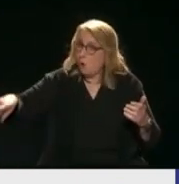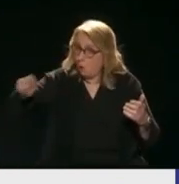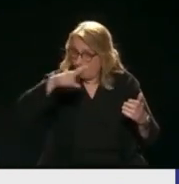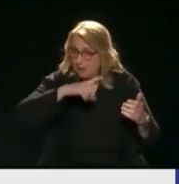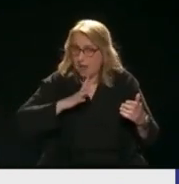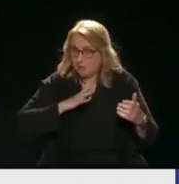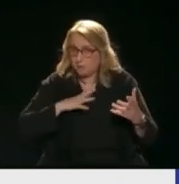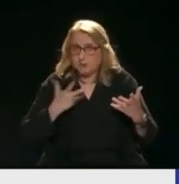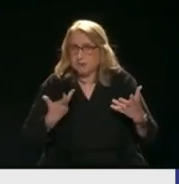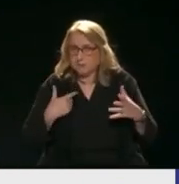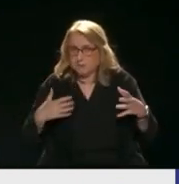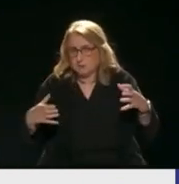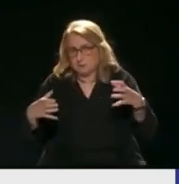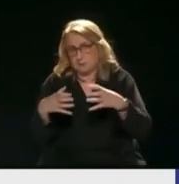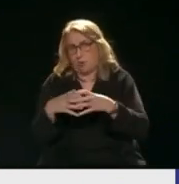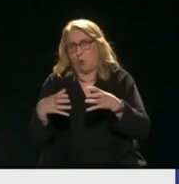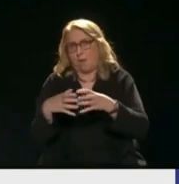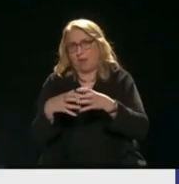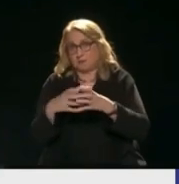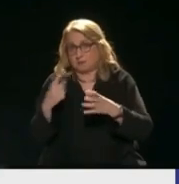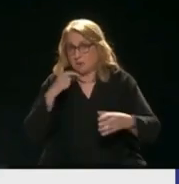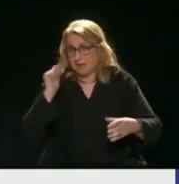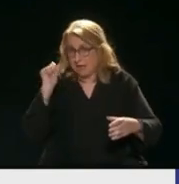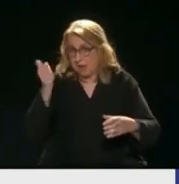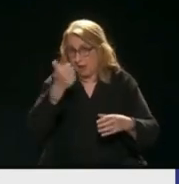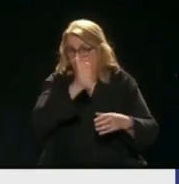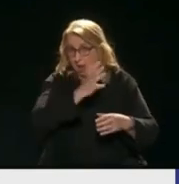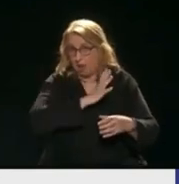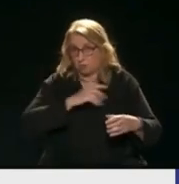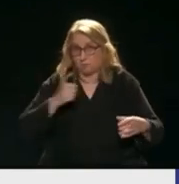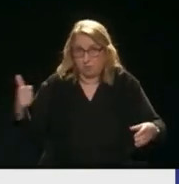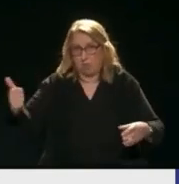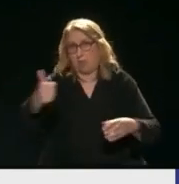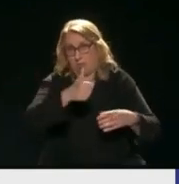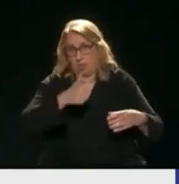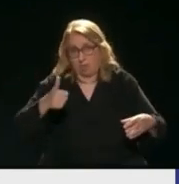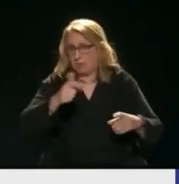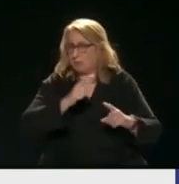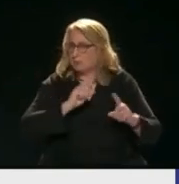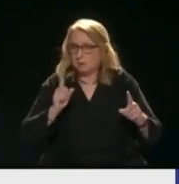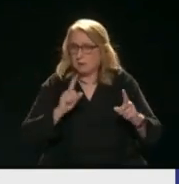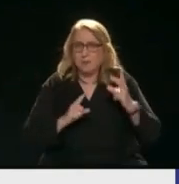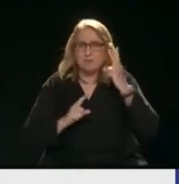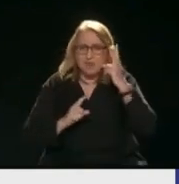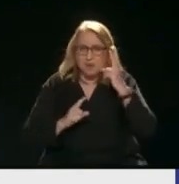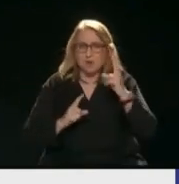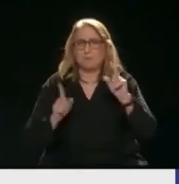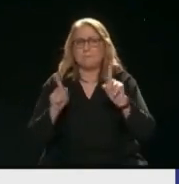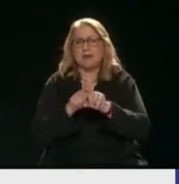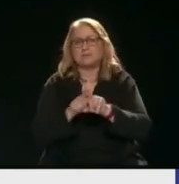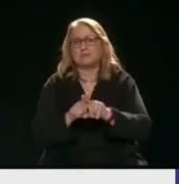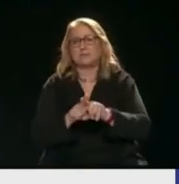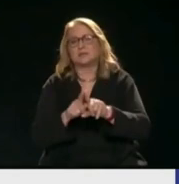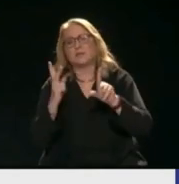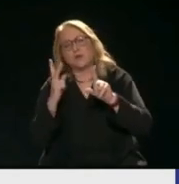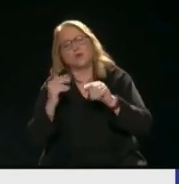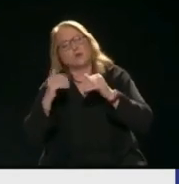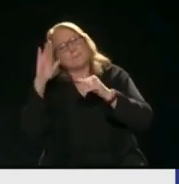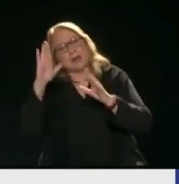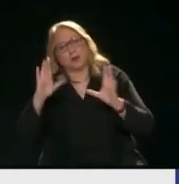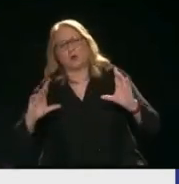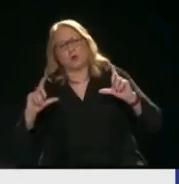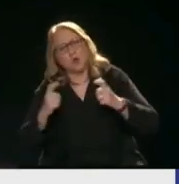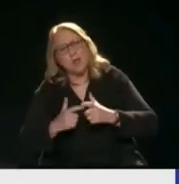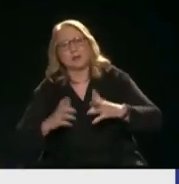Δεν μπορούμε να ζήσουμε μόνοι μας Ένας ποτέ Άρα είμαστε πάνω από δύο Που σημαίνει Έχουμε ανάγκη τη συλλογικότητα Και αυτή